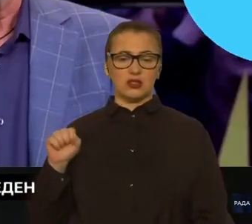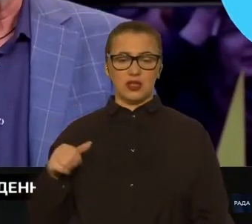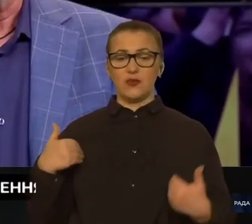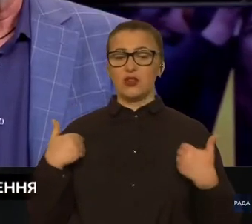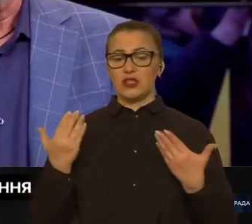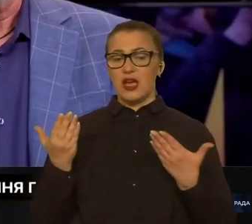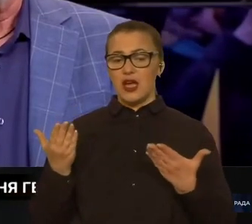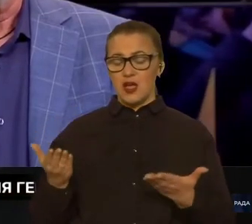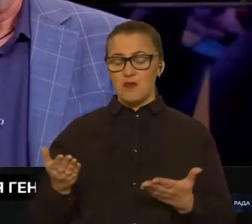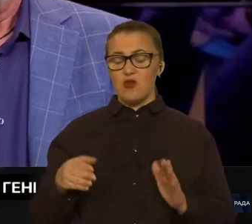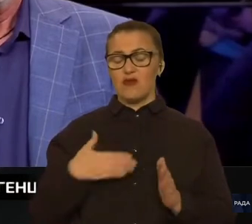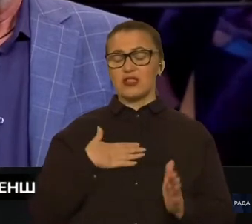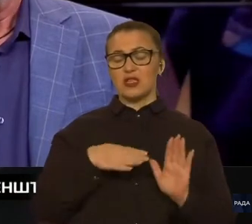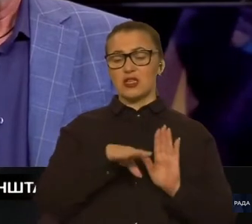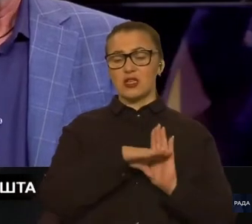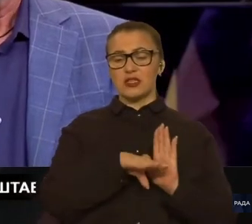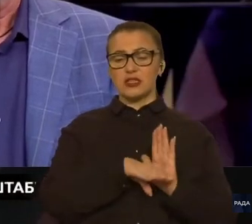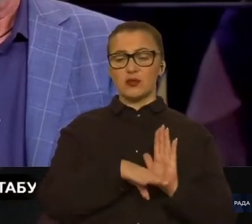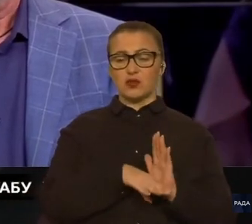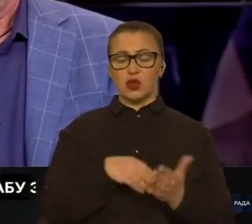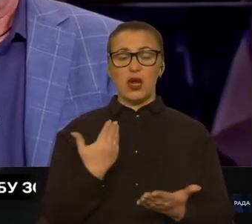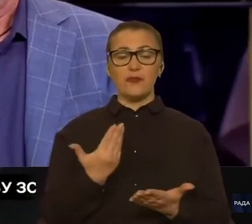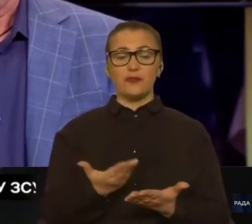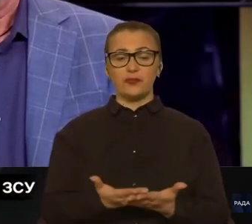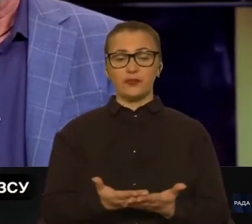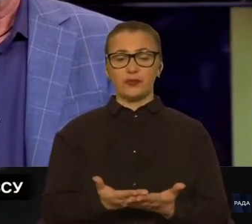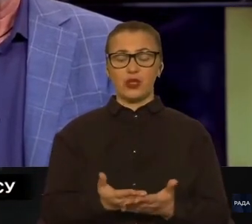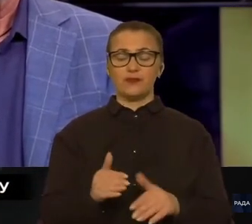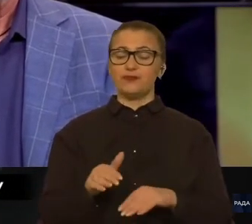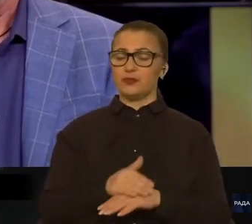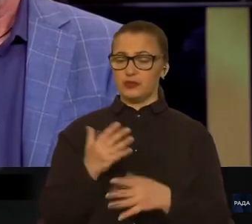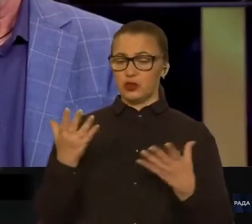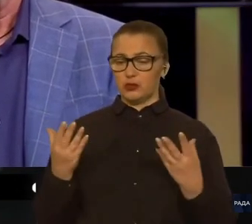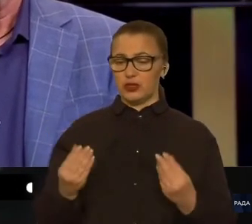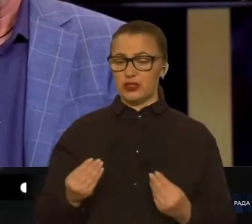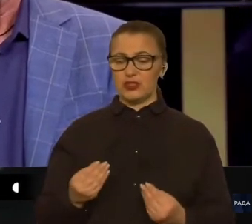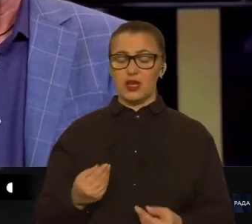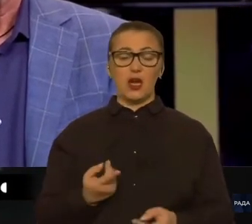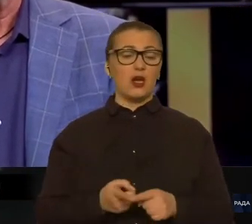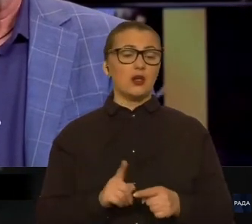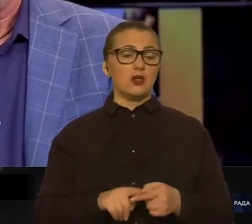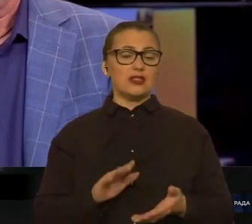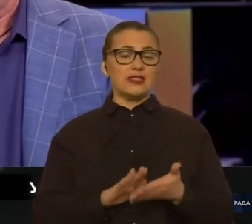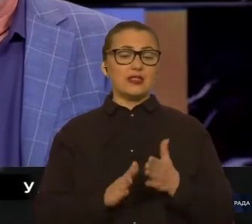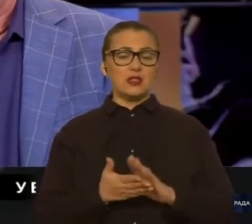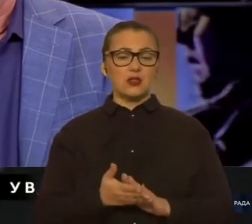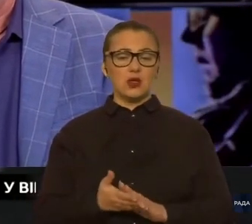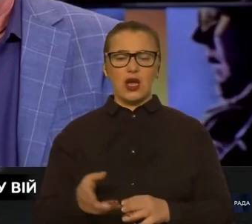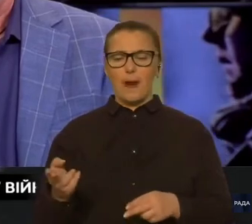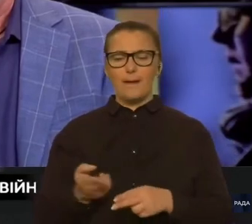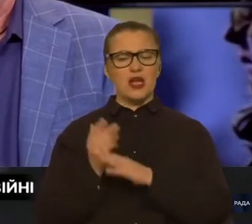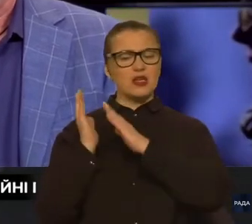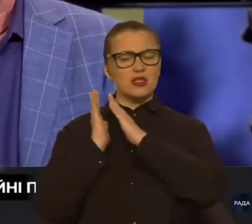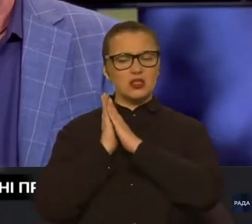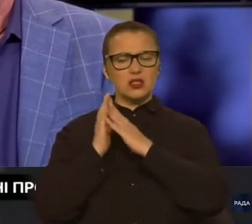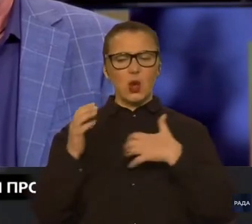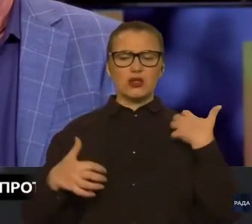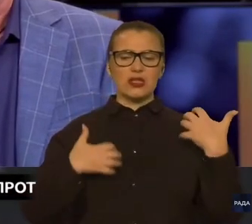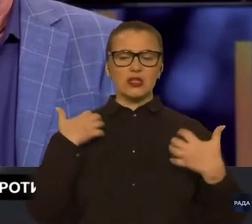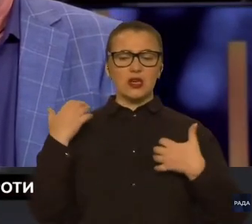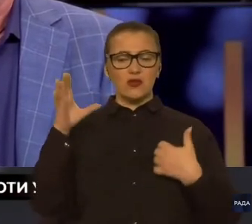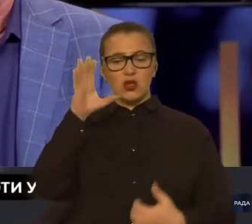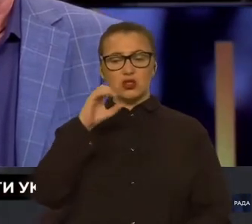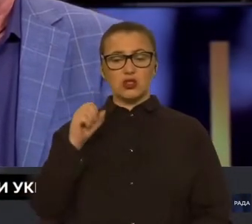вас наживо в ефірі марафону. Отож, в цій ситуації безсонних, тривожних ночей, як